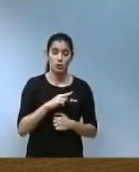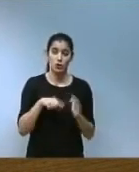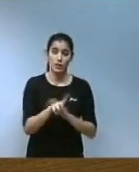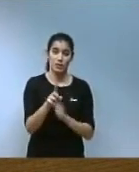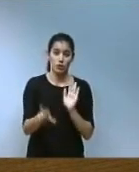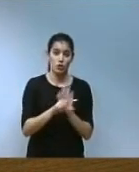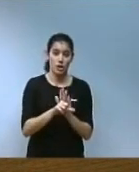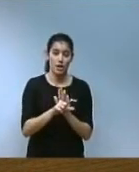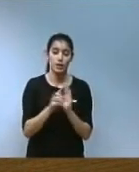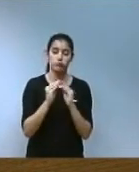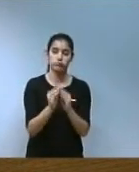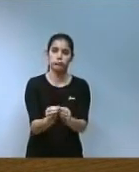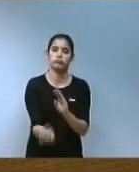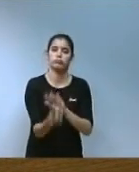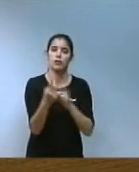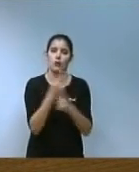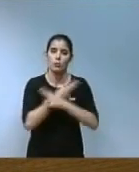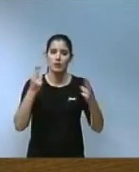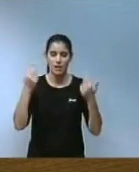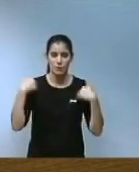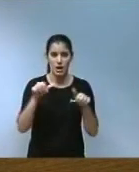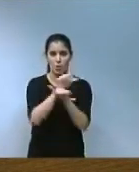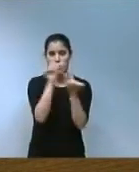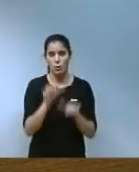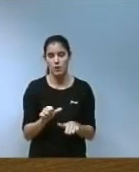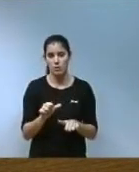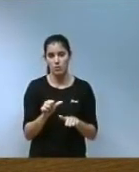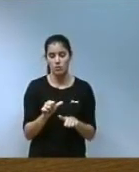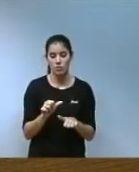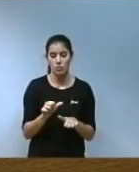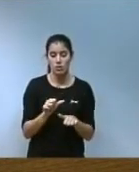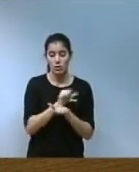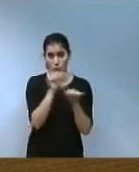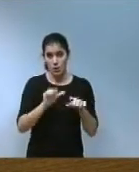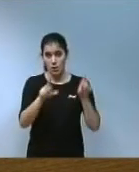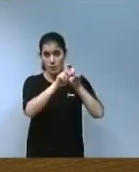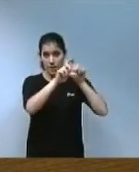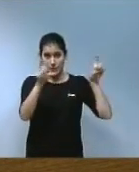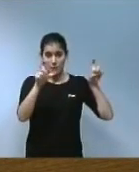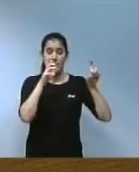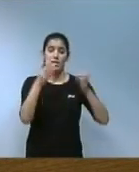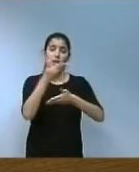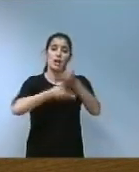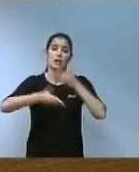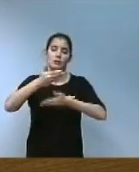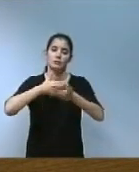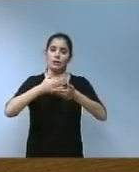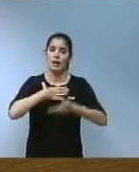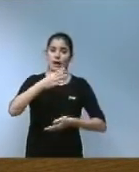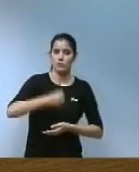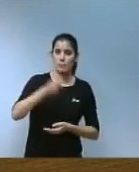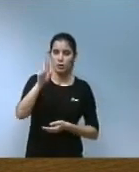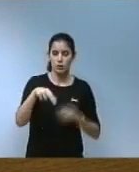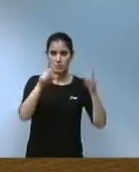i publicar un model d'Estatut per a les entitats de gestió i modernització i un model de conveni i de col·laboració entre els ajuntaments i les